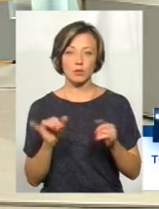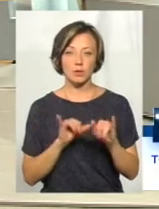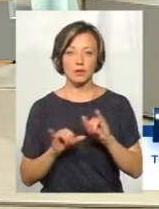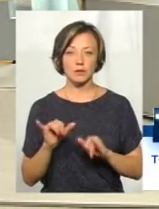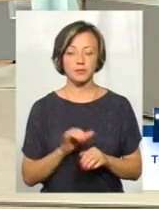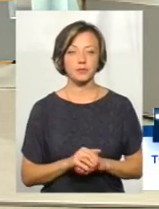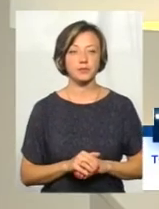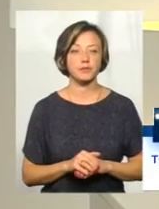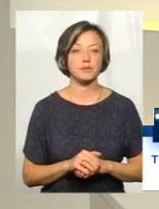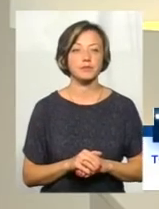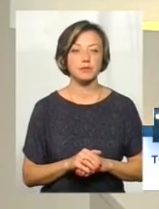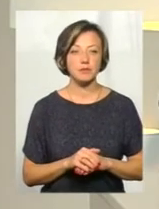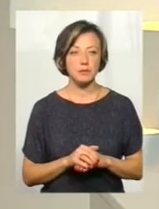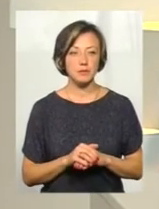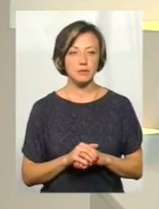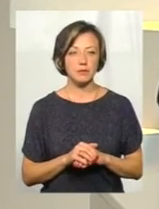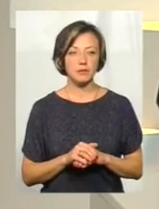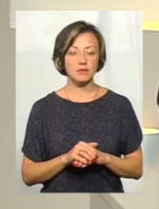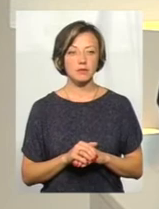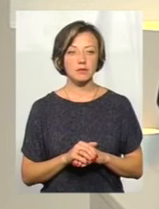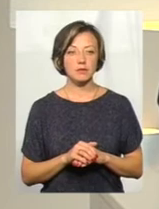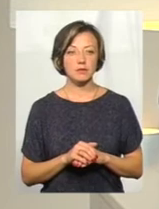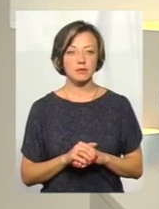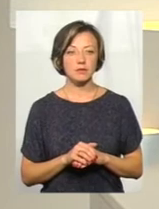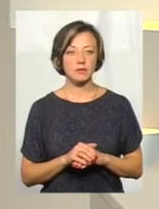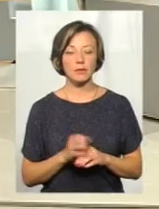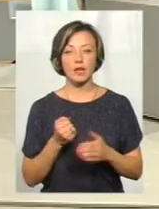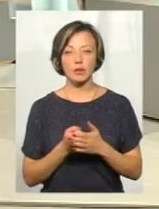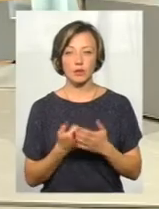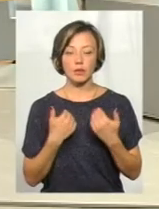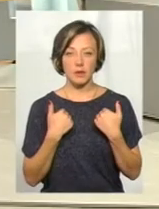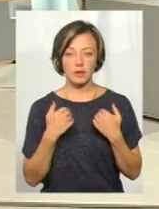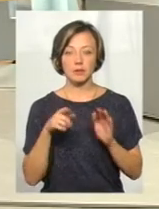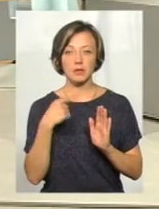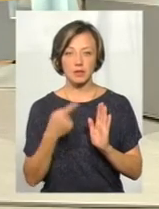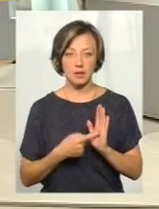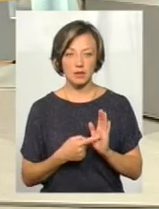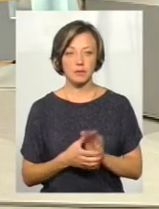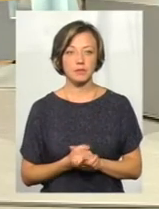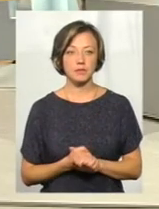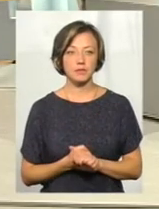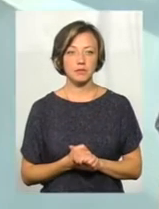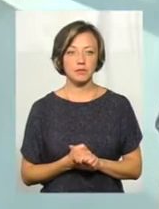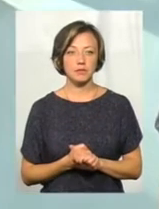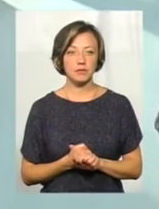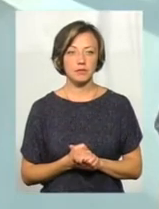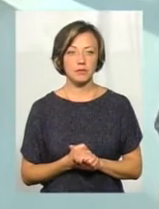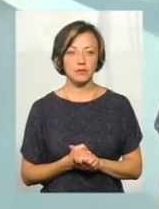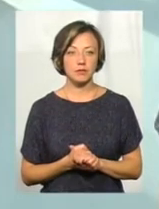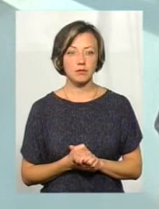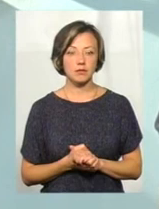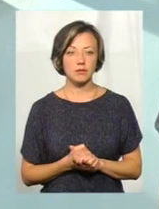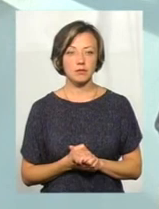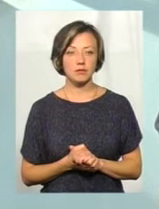зрозуміли ви ваше питання. Дякуємо. Це питання однозначно спрямовано. Оно для мене, тому